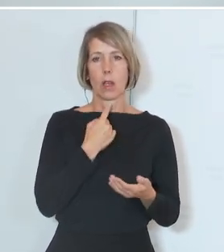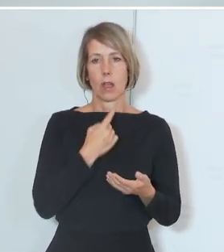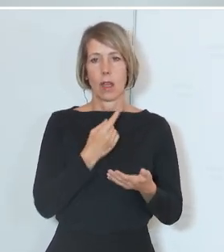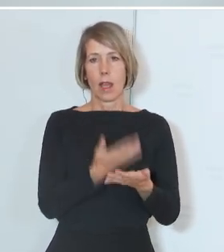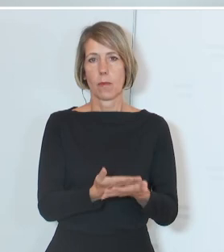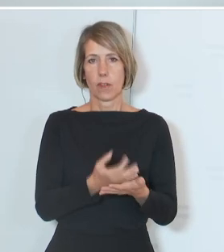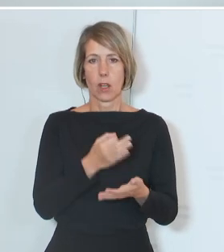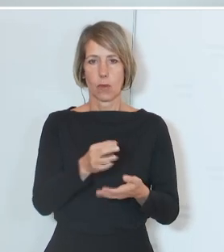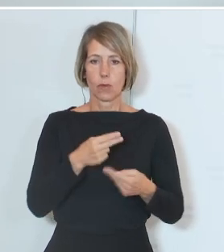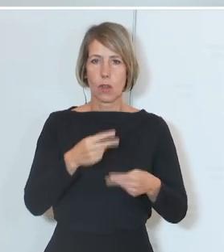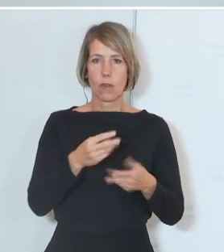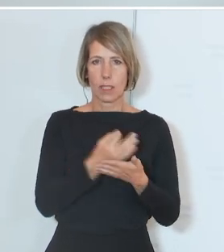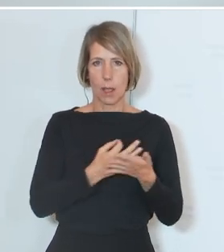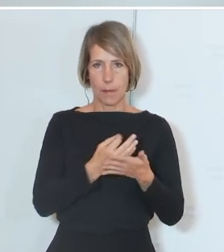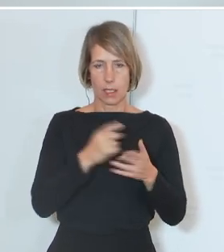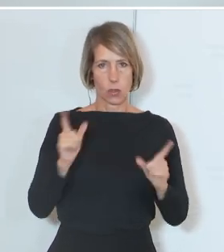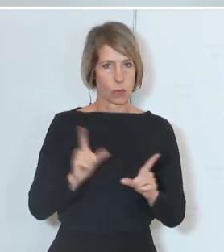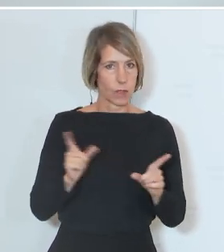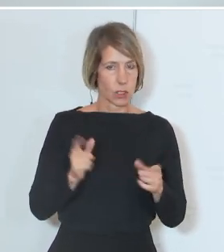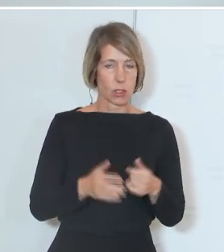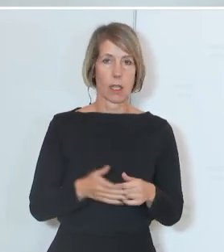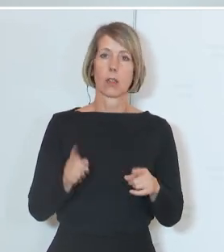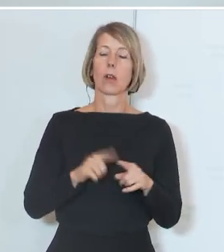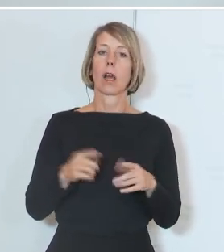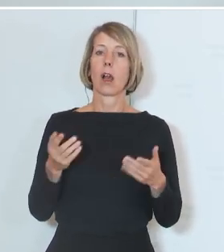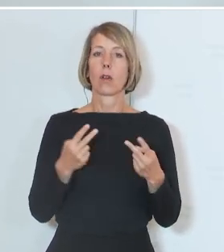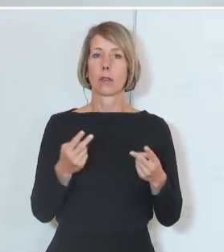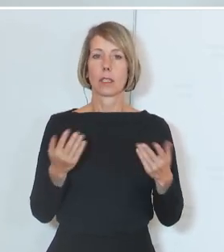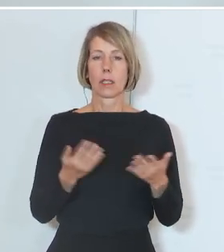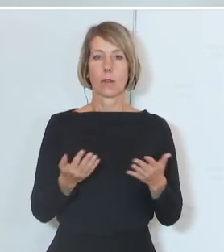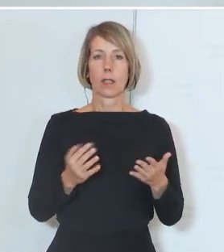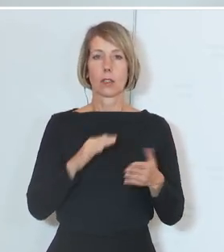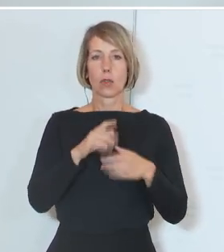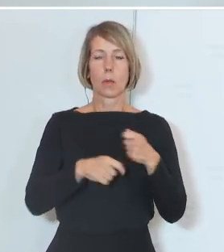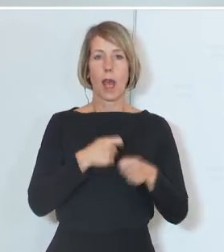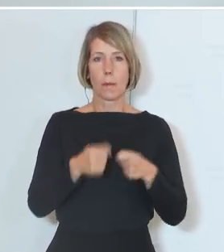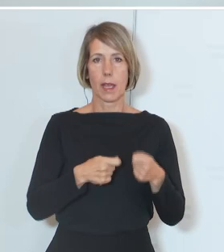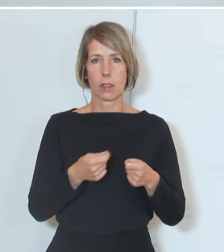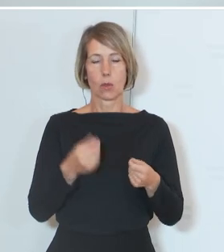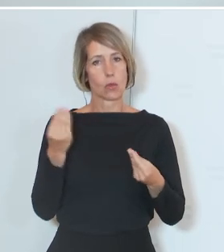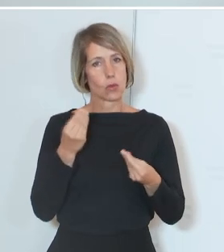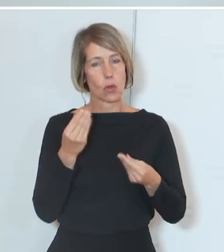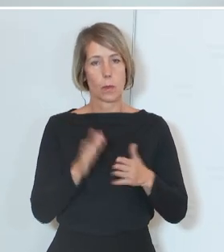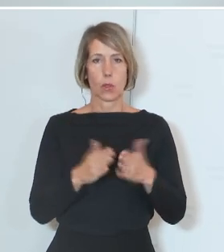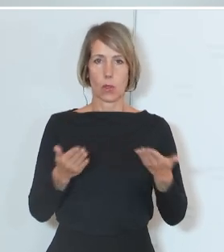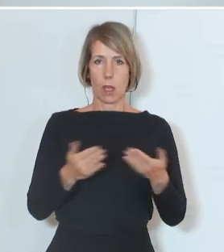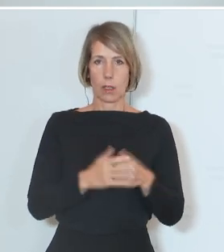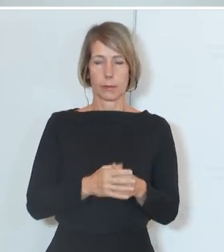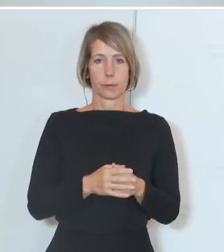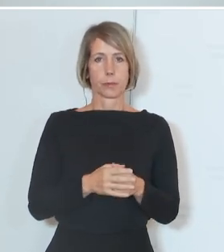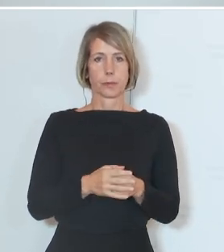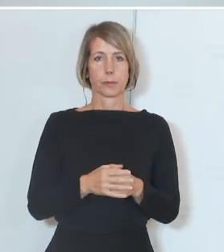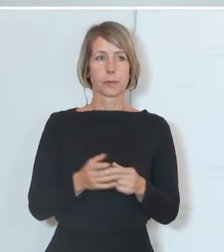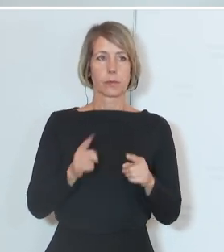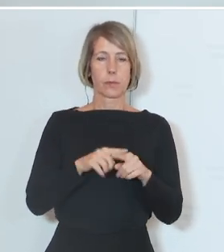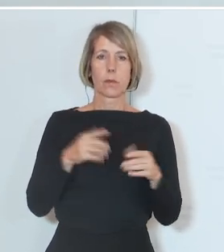Fortbildungsveranstaltungen, aber auch die Überarbeitung von Schulbüchern. Darüber hinaus